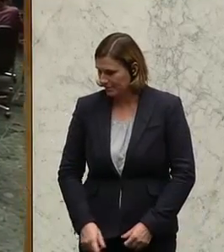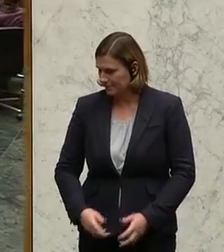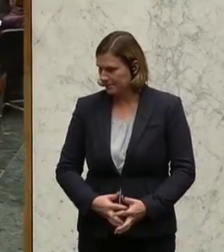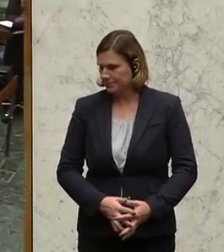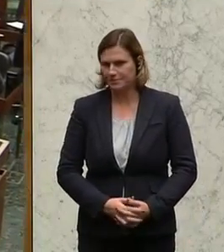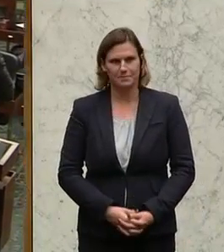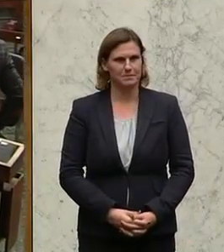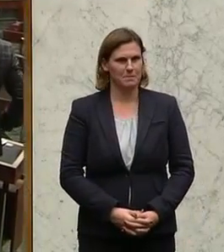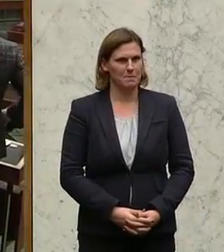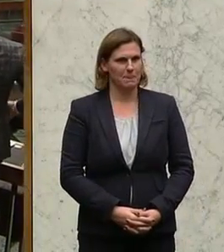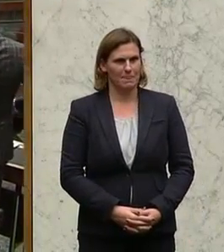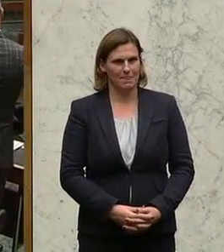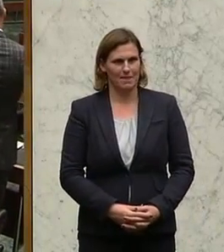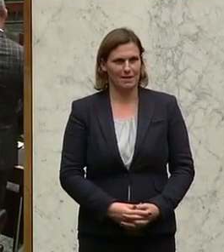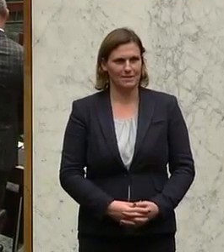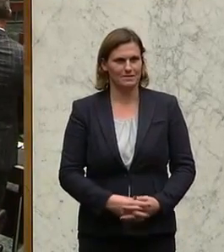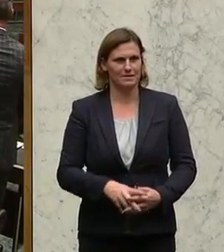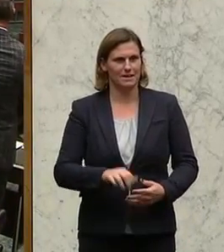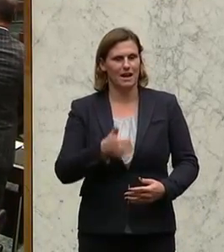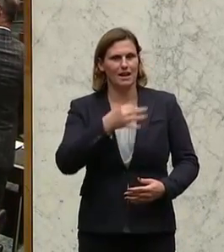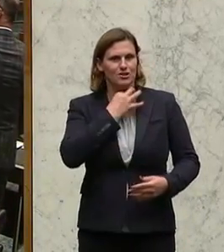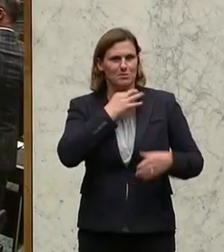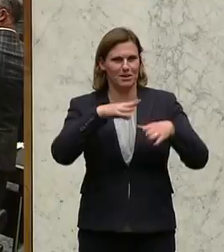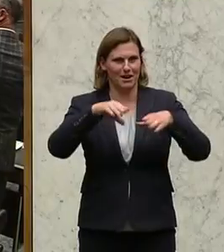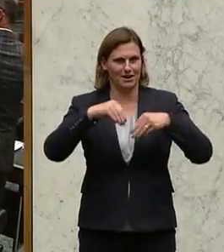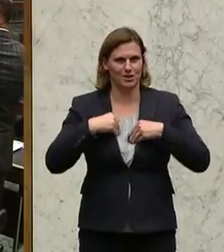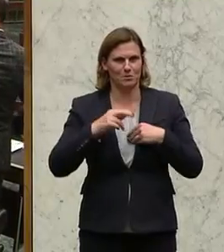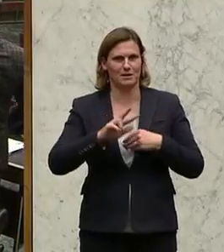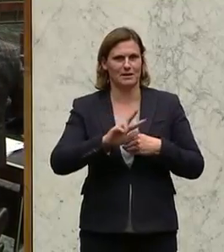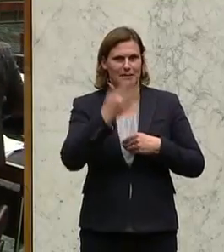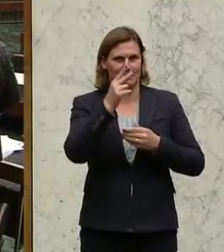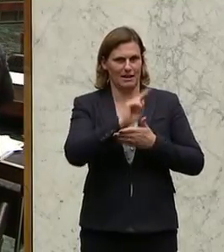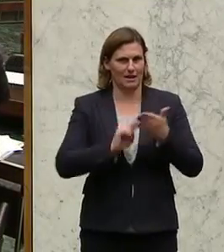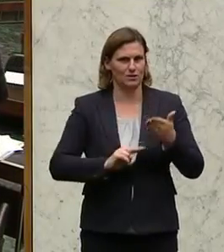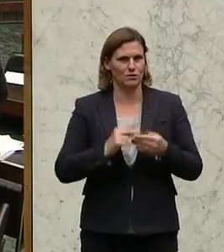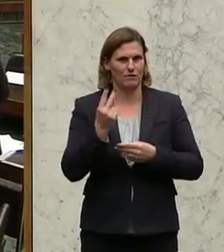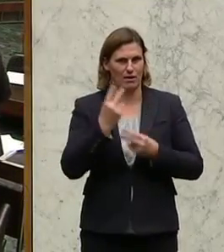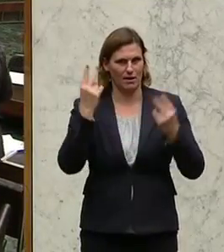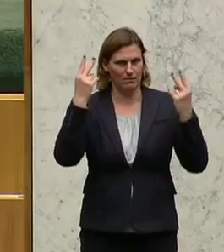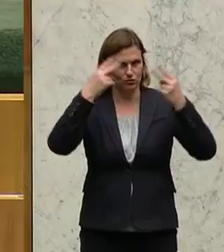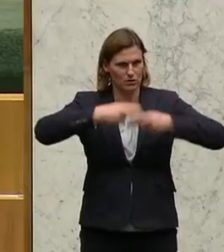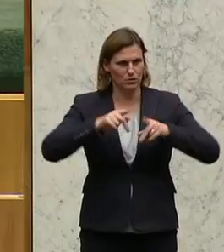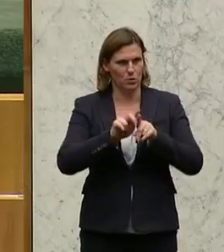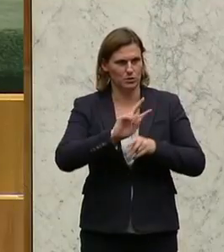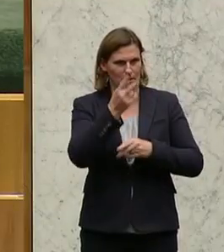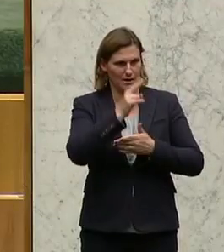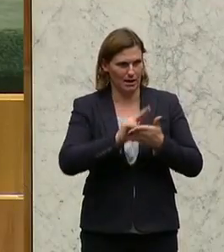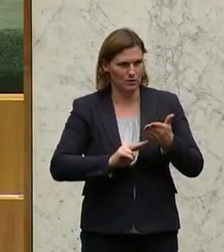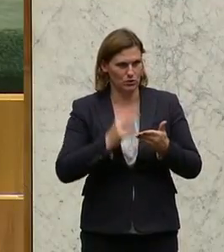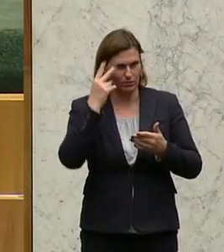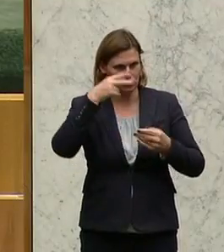Das ist einstimmig angenommen. Dritte Lesung. Wer stimmt dem Gesetzentwurf auch in dritter Lesung zu?